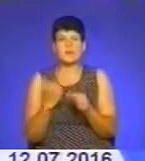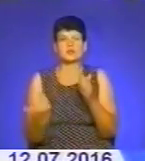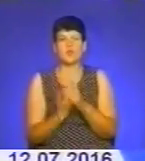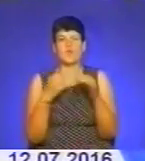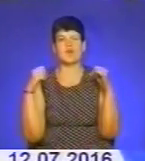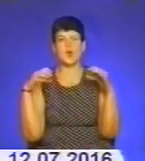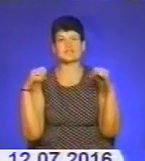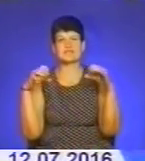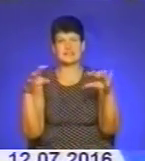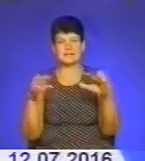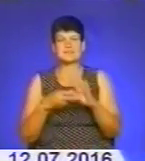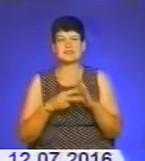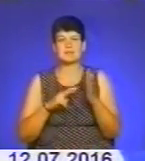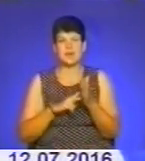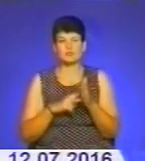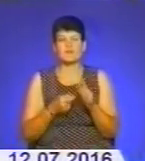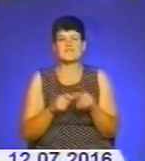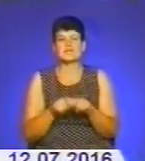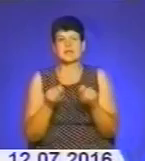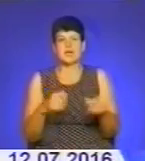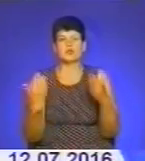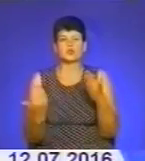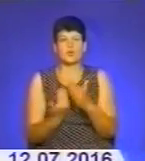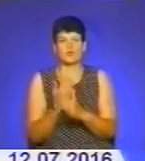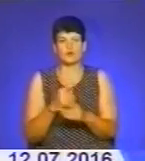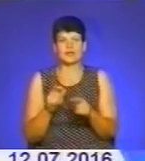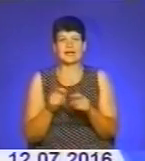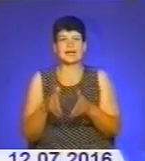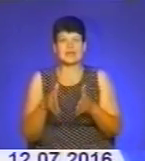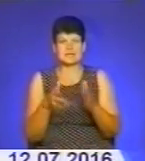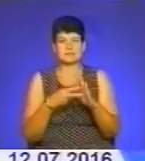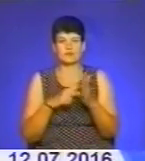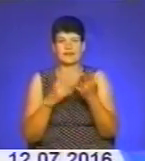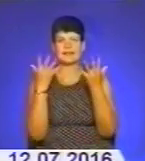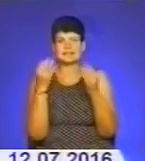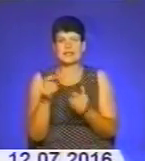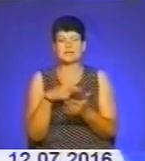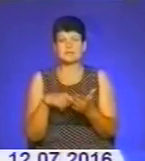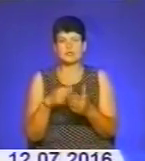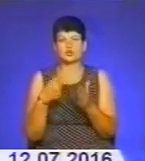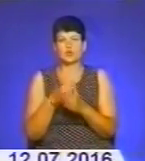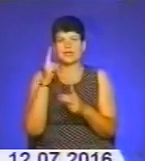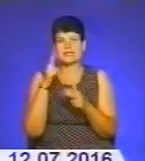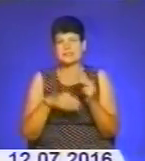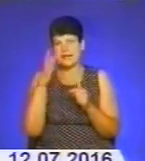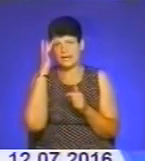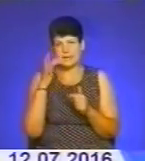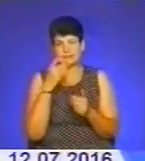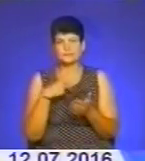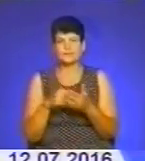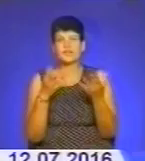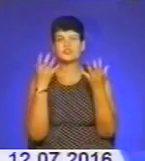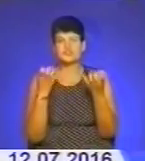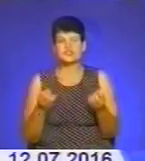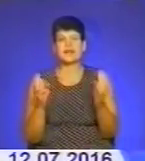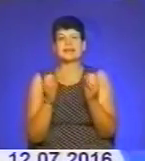За планами, відкриття нової лінії заплановано на День міста. До кінця літа в тролейбусний парк придбають ще 10